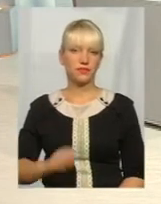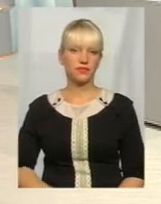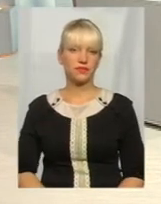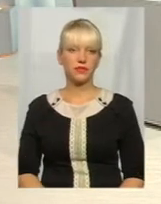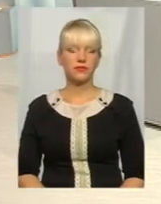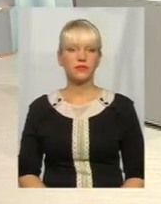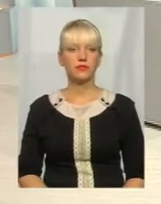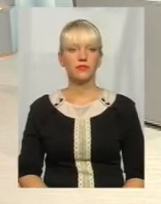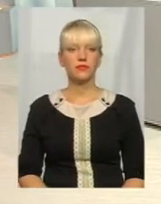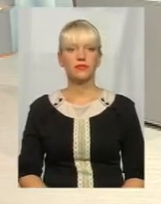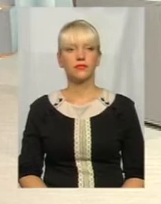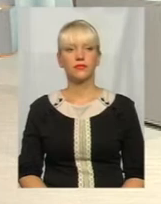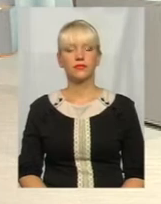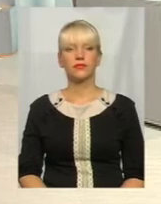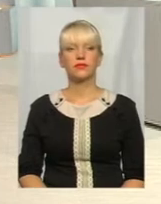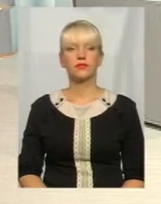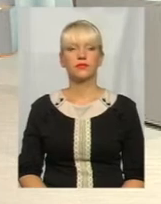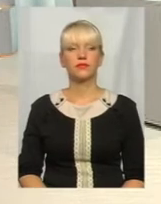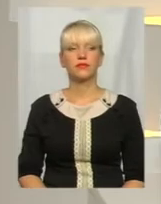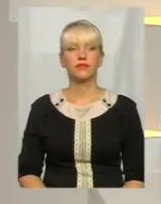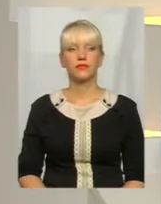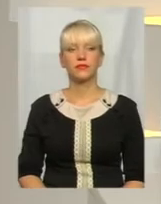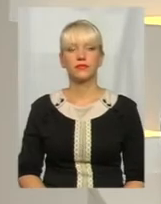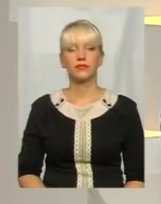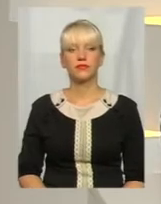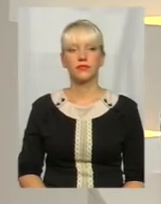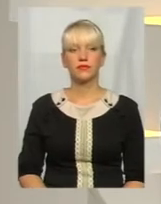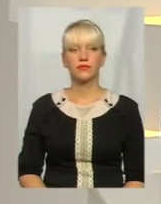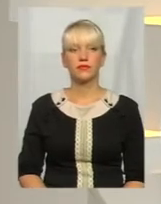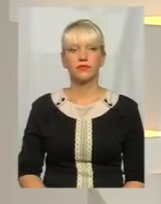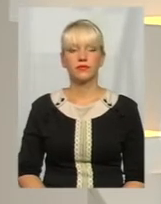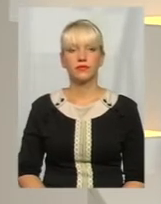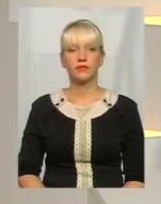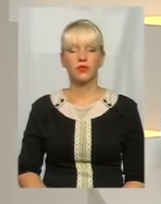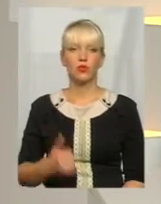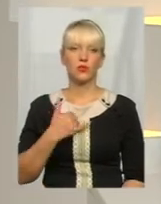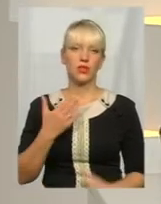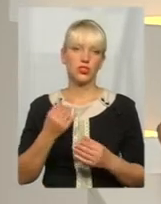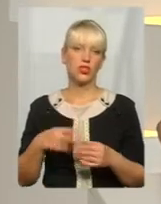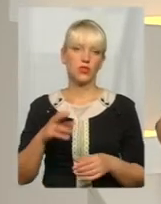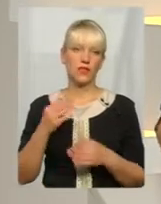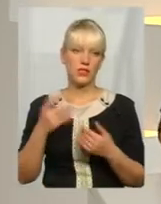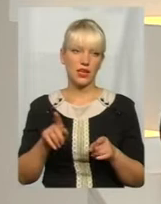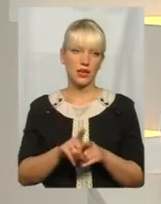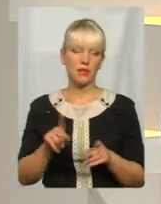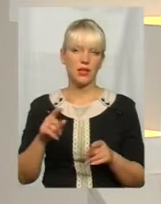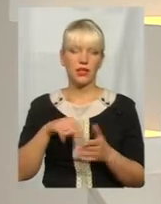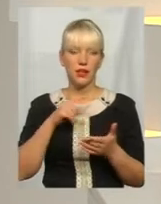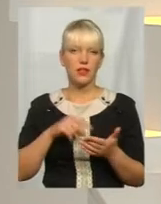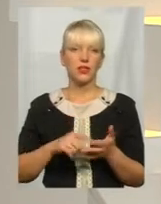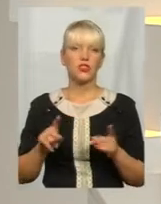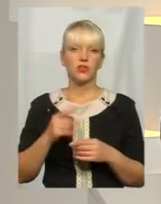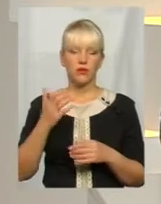які навіть представляв він на певних конкурсах. Дякую. Пані Інно, пане Володимир, в мене ще таке до вас питання. Що ви можете